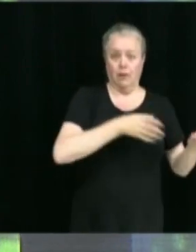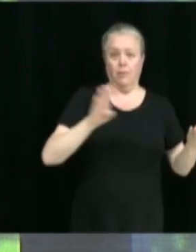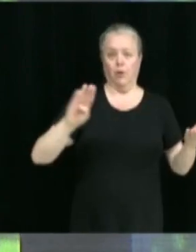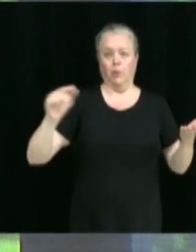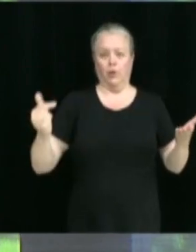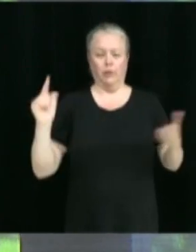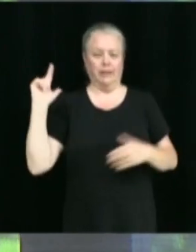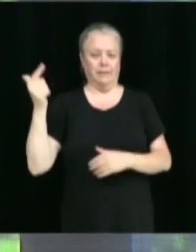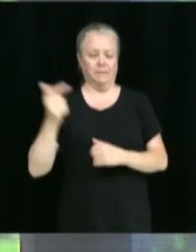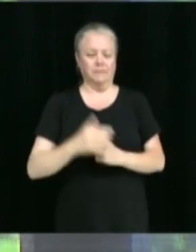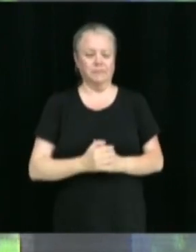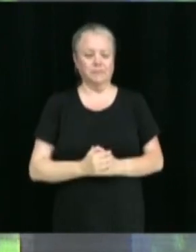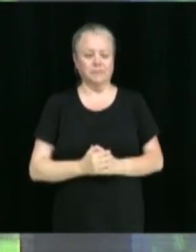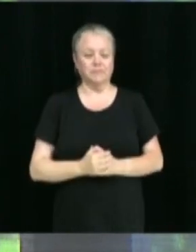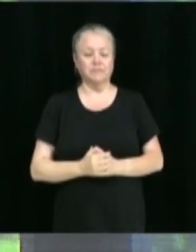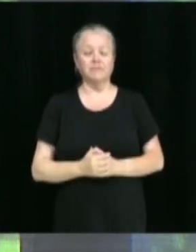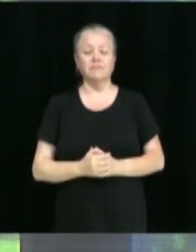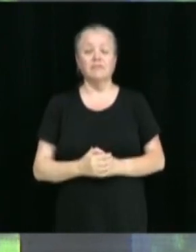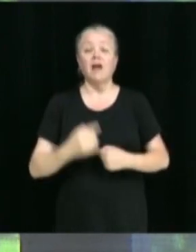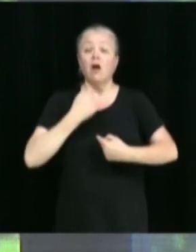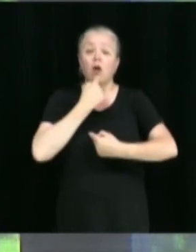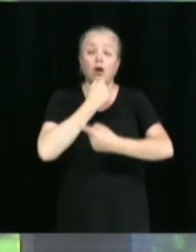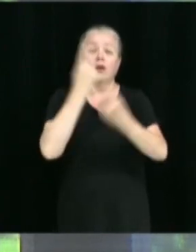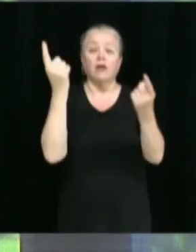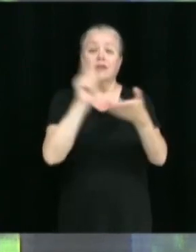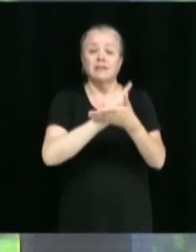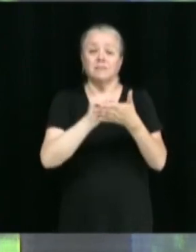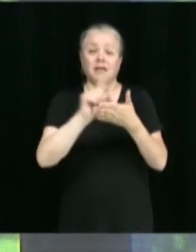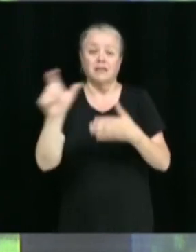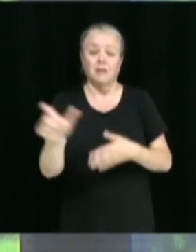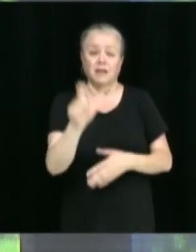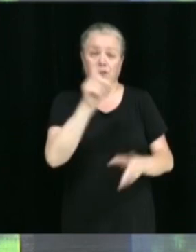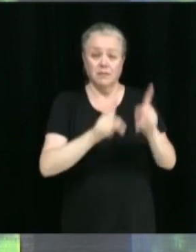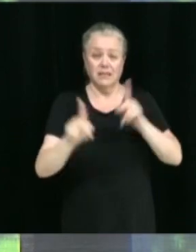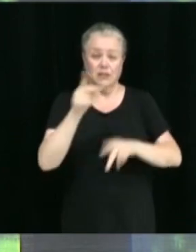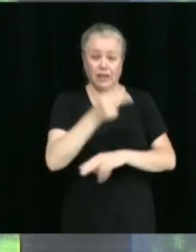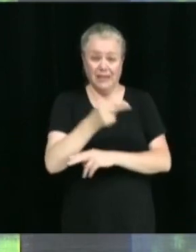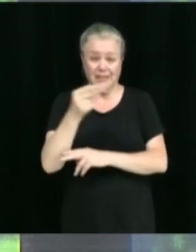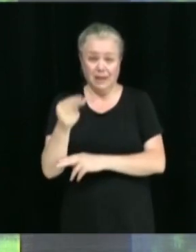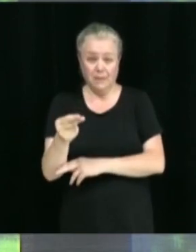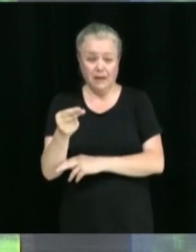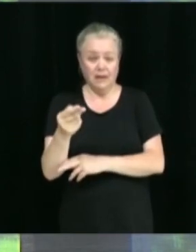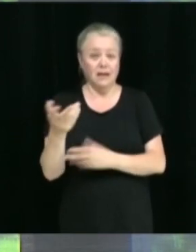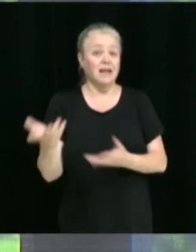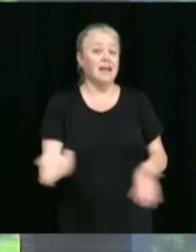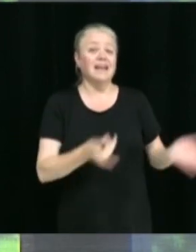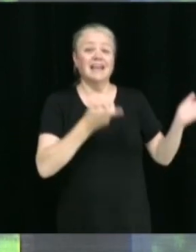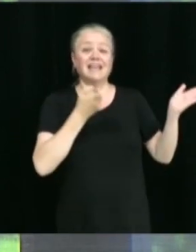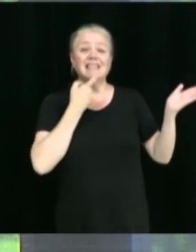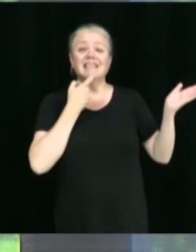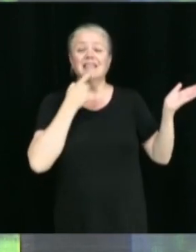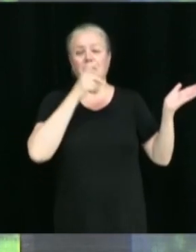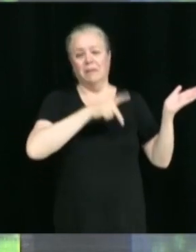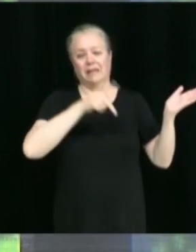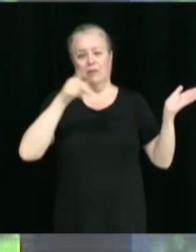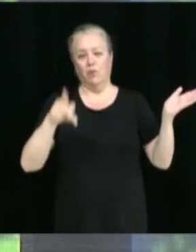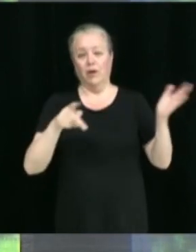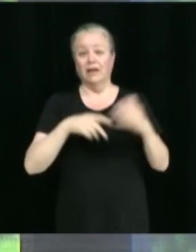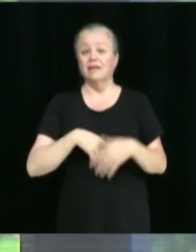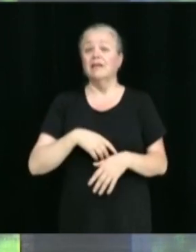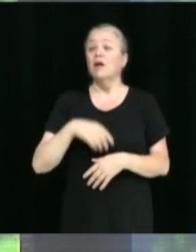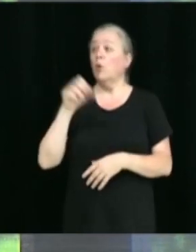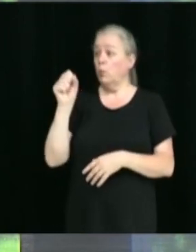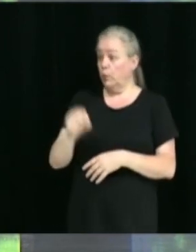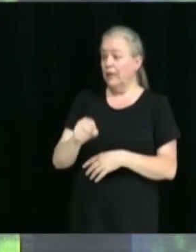Gauthier, second. Proclamation de la Semaine québécoise des personnes handicapées, qui sera faite par M. Patrick Pourlin. Ben oui,